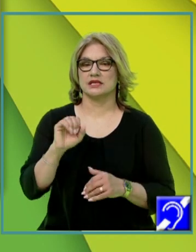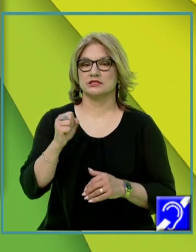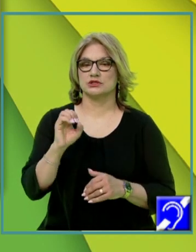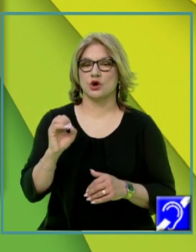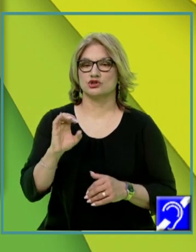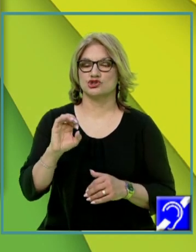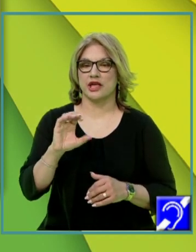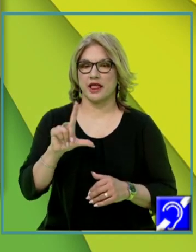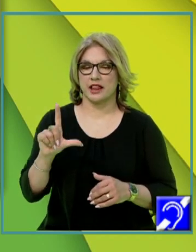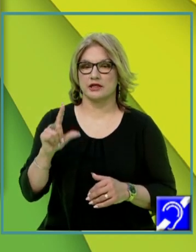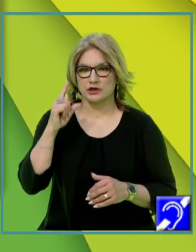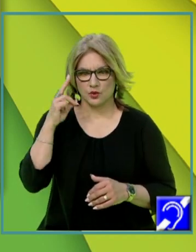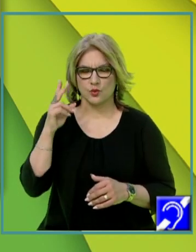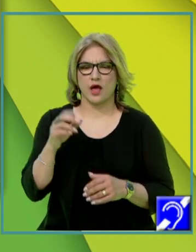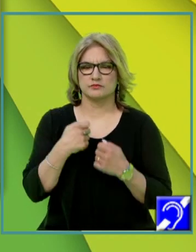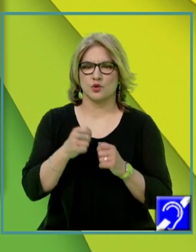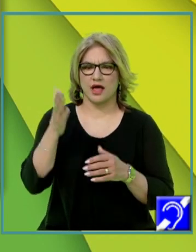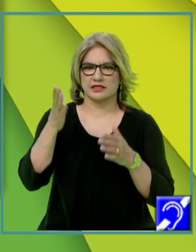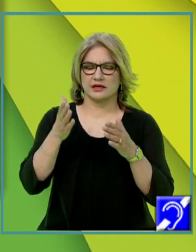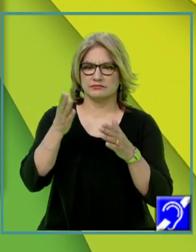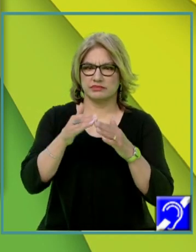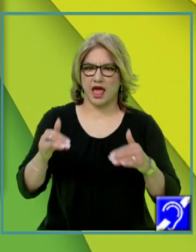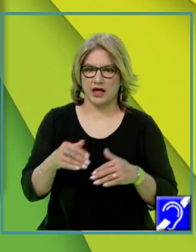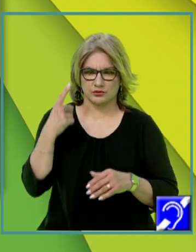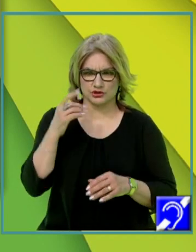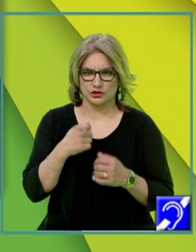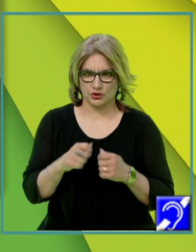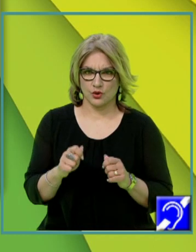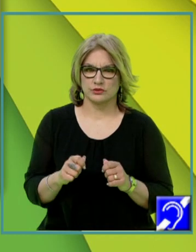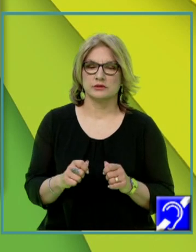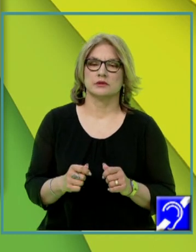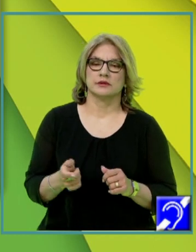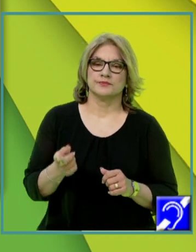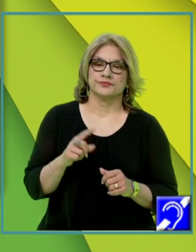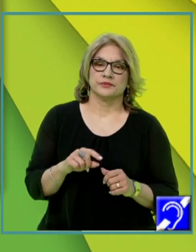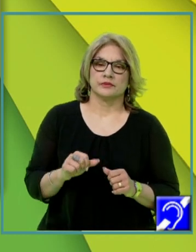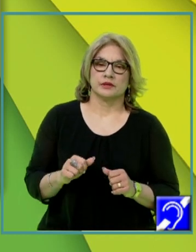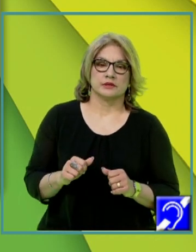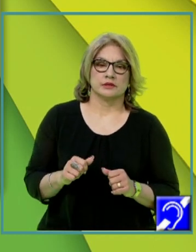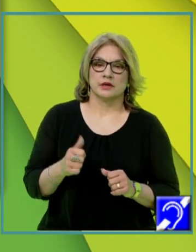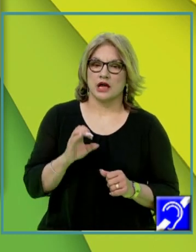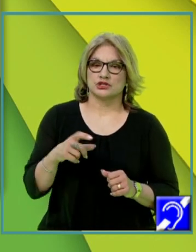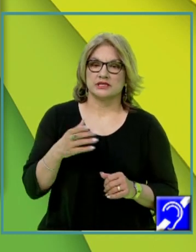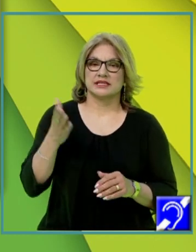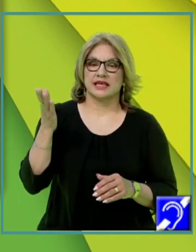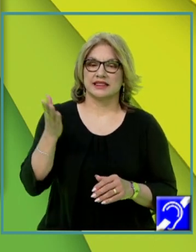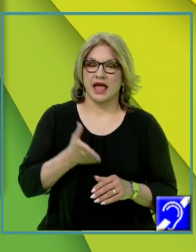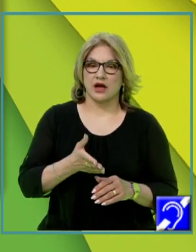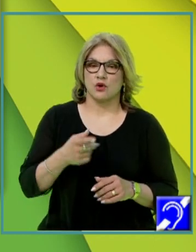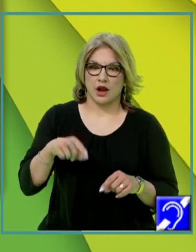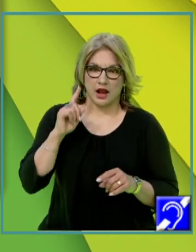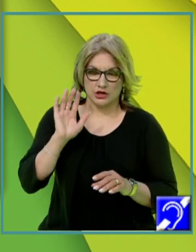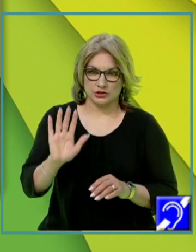toate laturile. AE-ul l-am aflat, EC-ul sunt egale, deci cu O radical din 6 pe 3, iar AC-ul este diagonala pe care o știm.